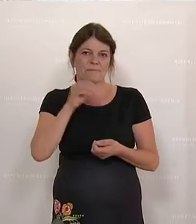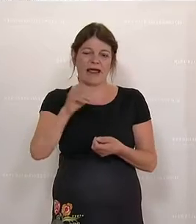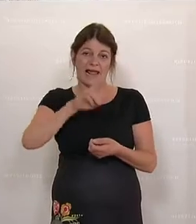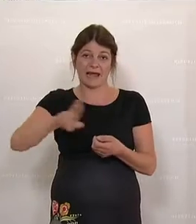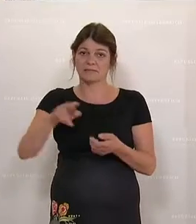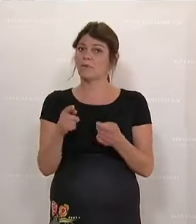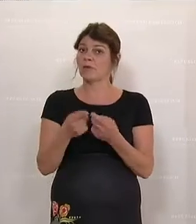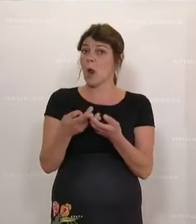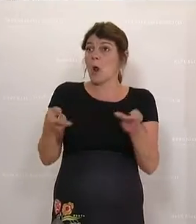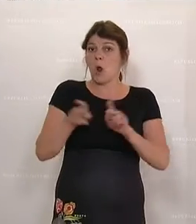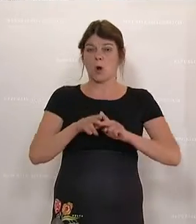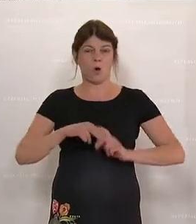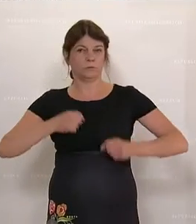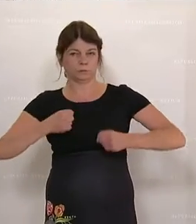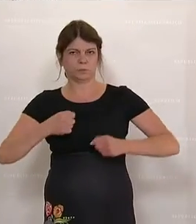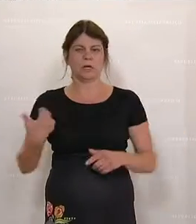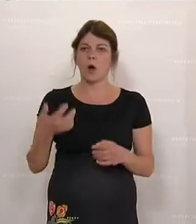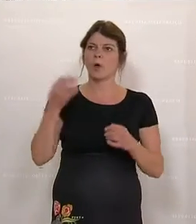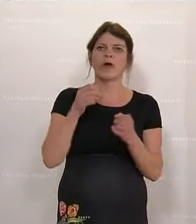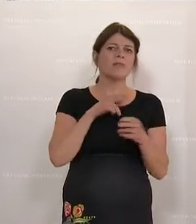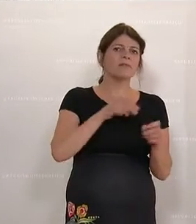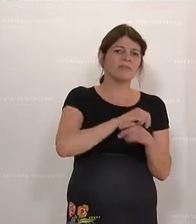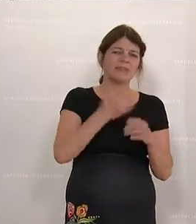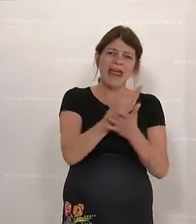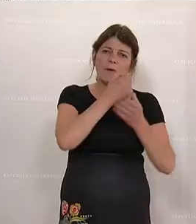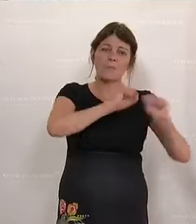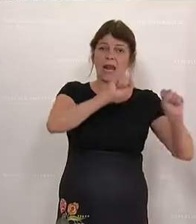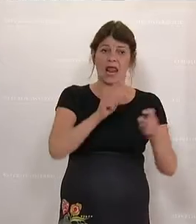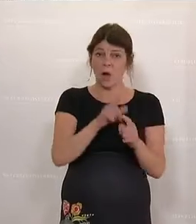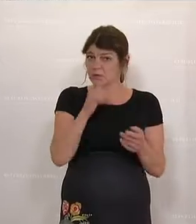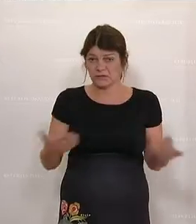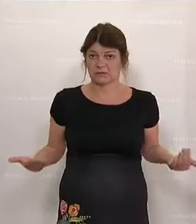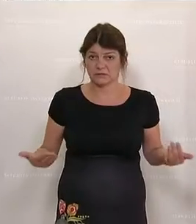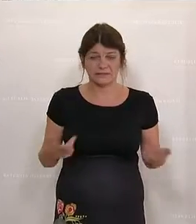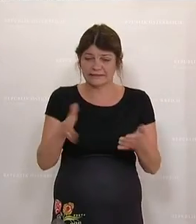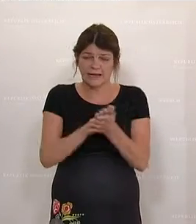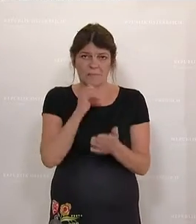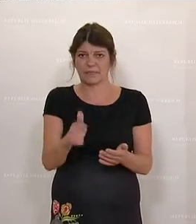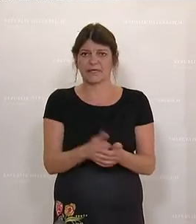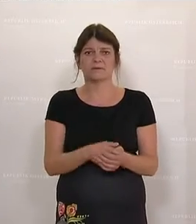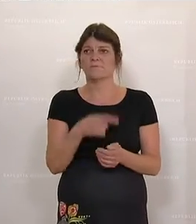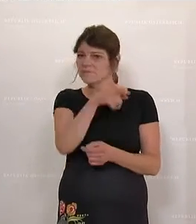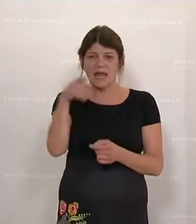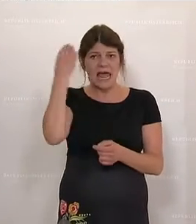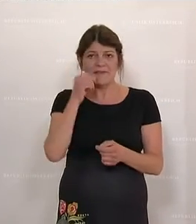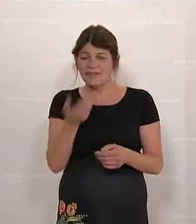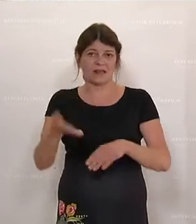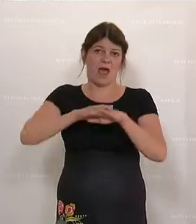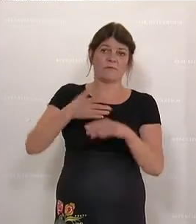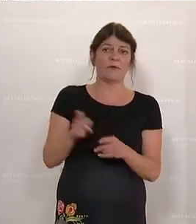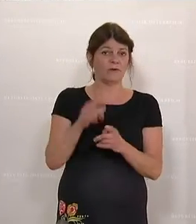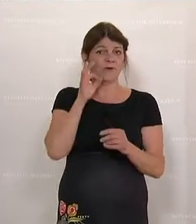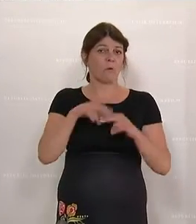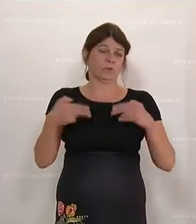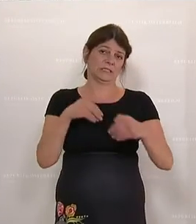auf der Ökoseite, geht auf der neoliberalen Seite auch nicht. In diesem Sinne dazulernen, so wie die Frau Bundesministerin.